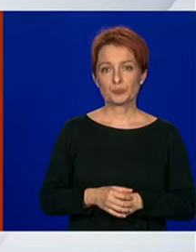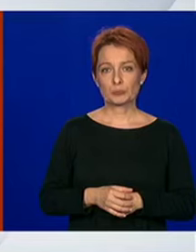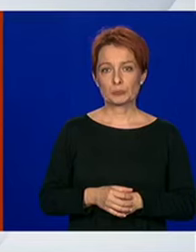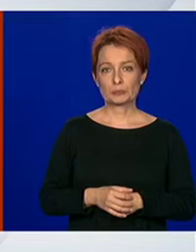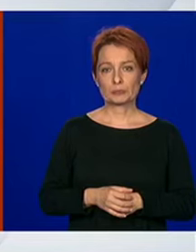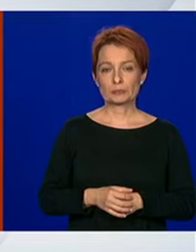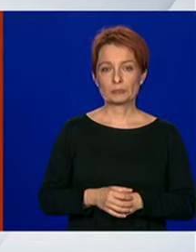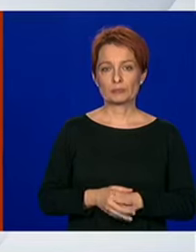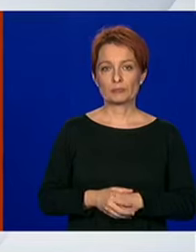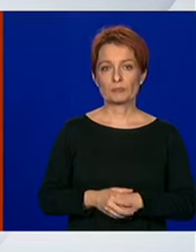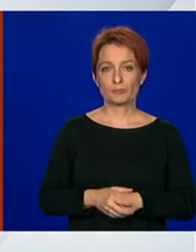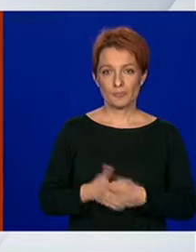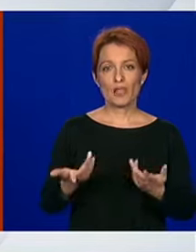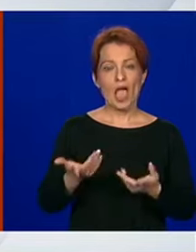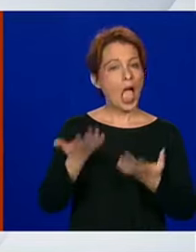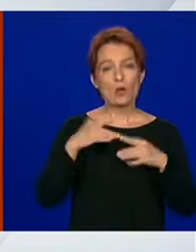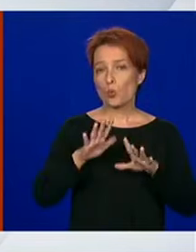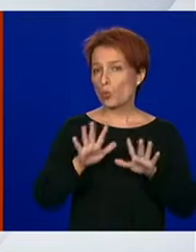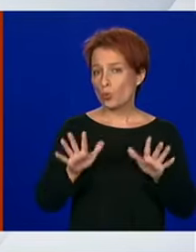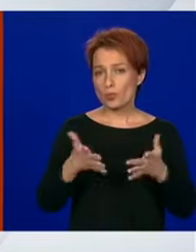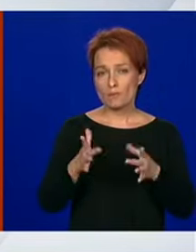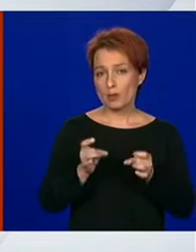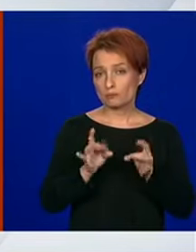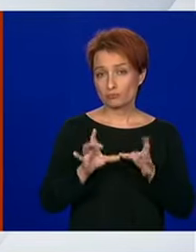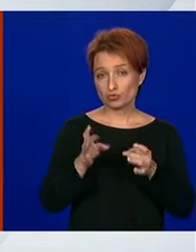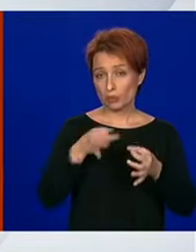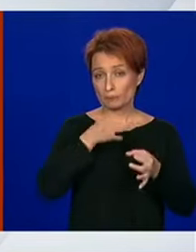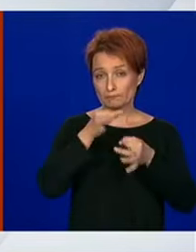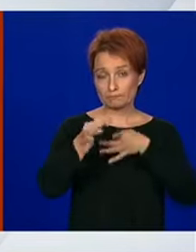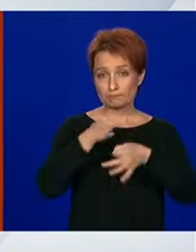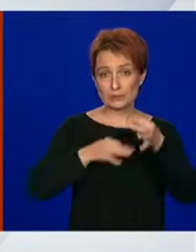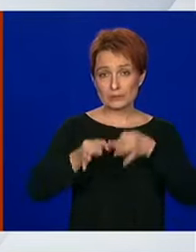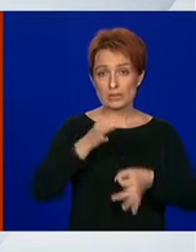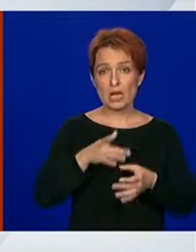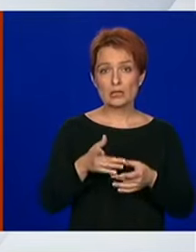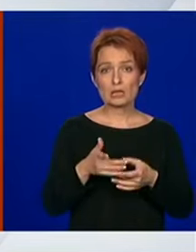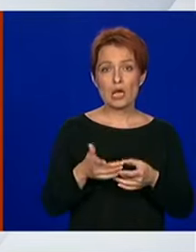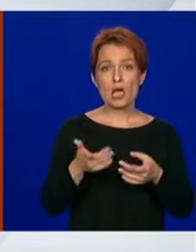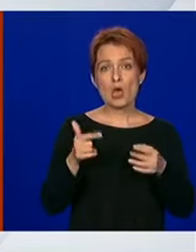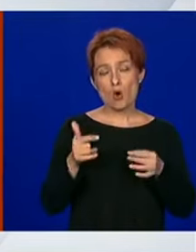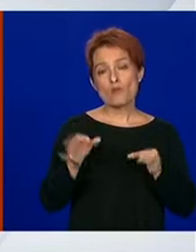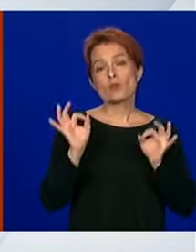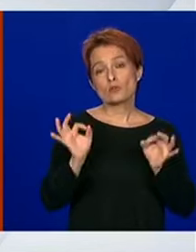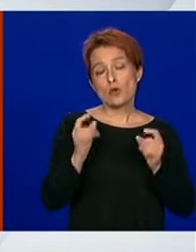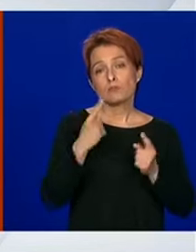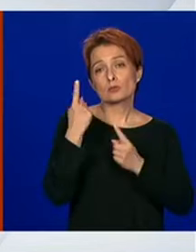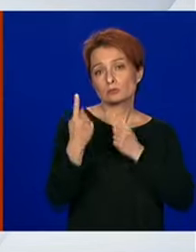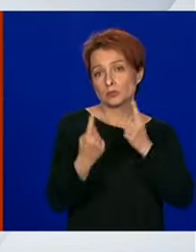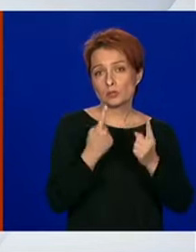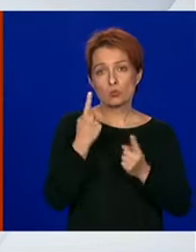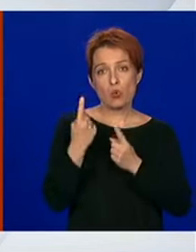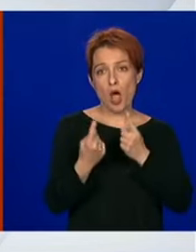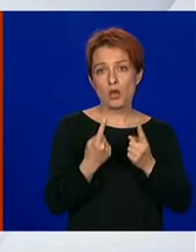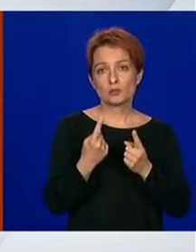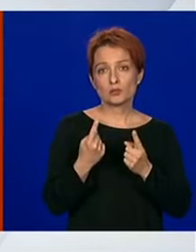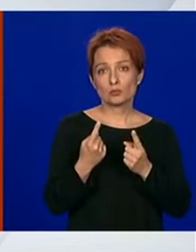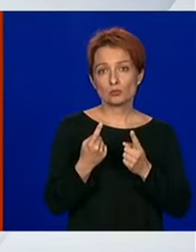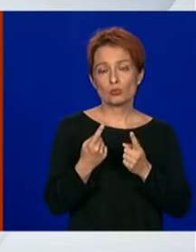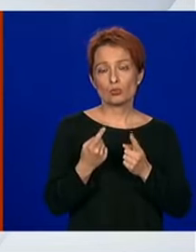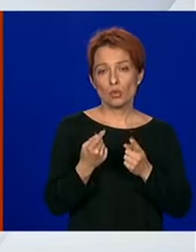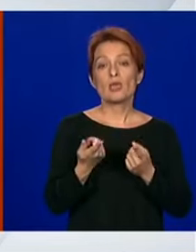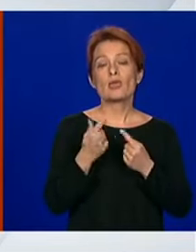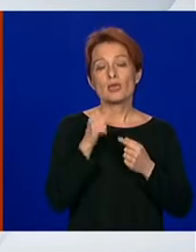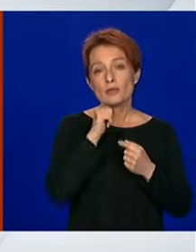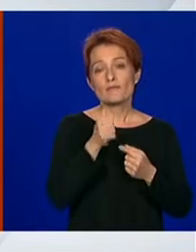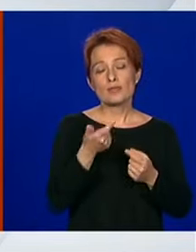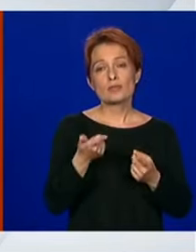evo ako nema ništa više s obzirom na ovako povoljnu epidemijološku situaciju i na činjenicu da smo